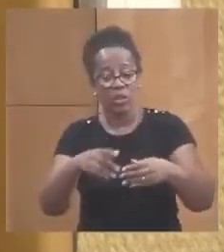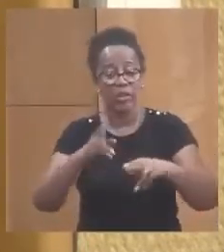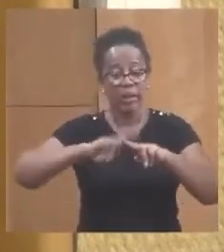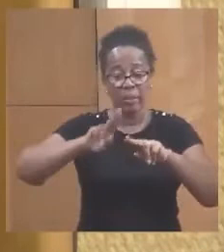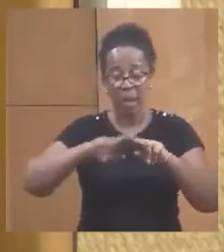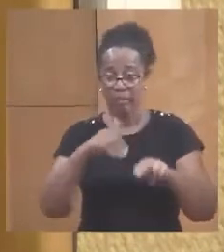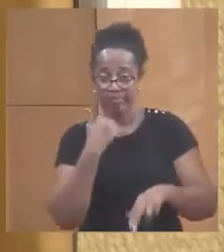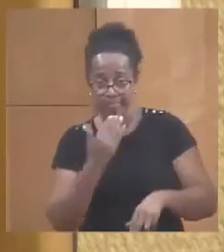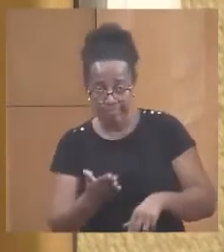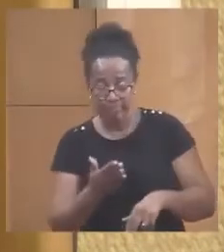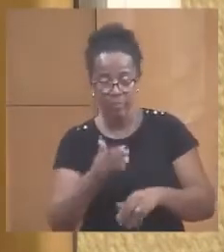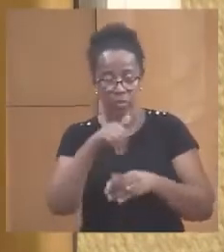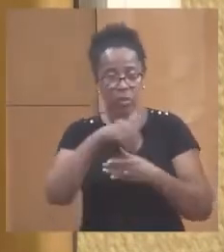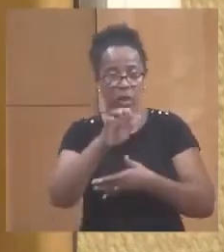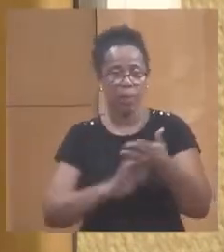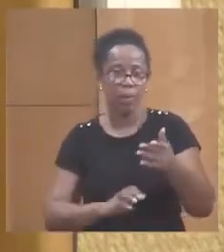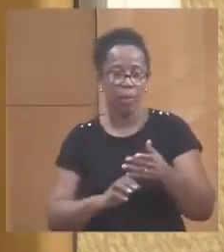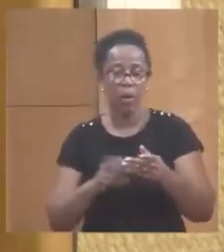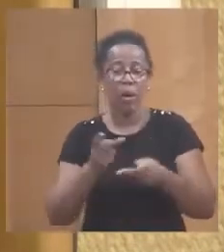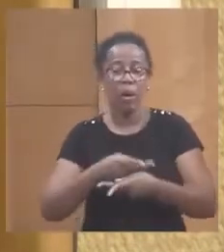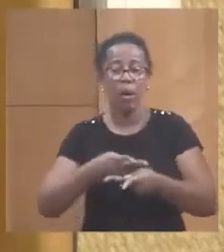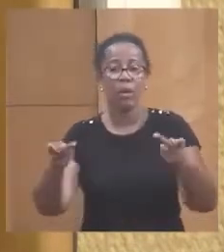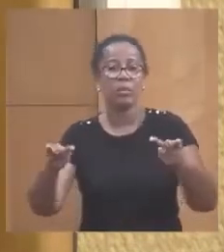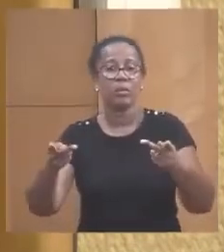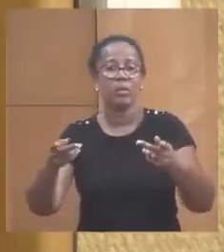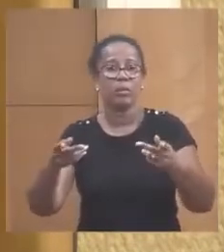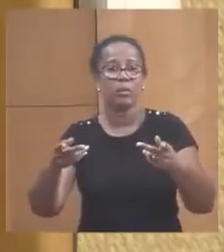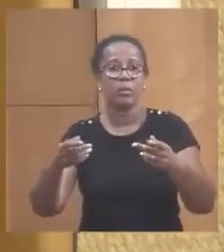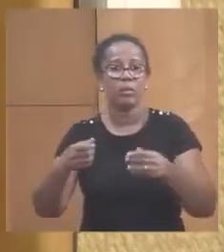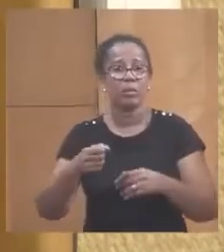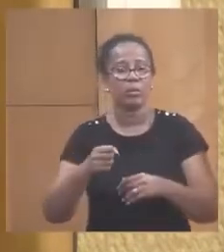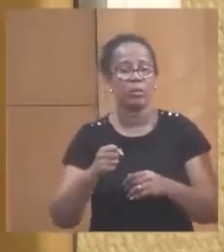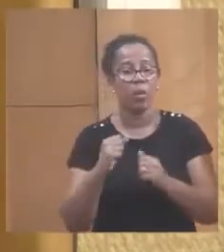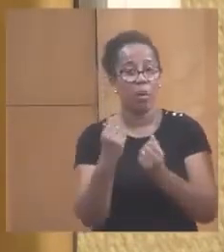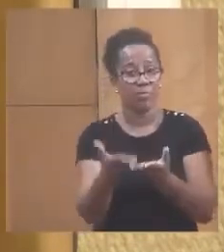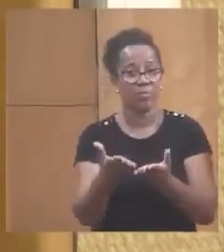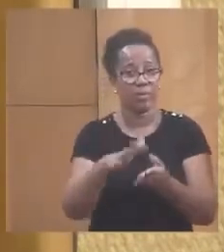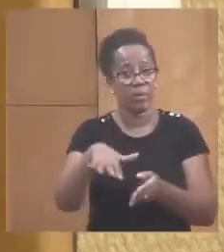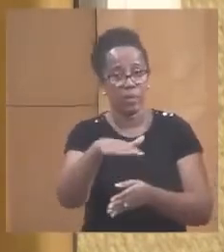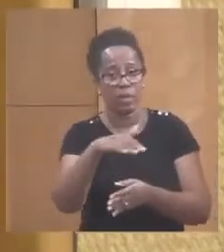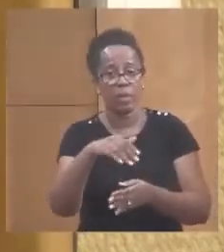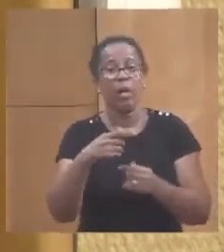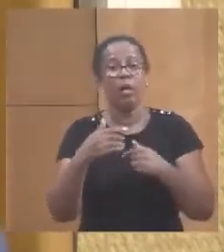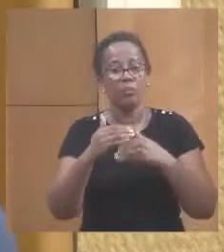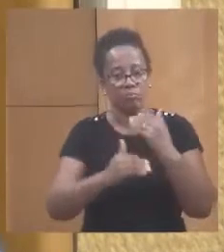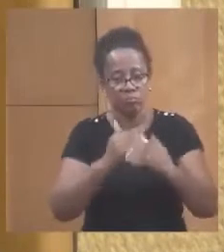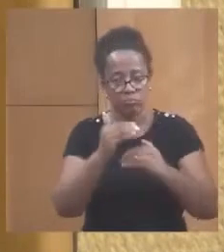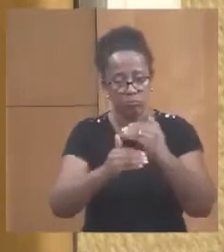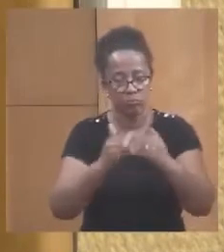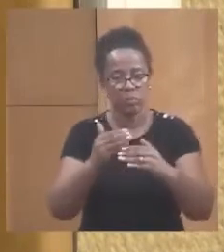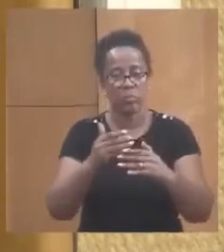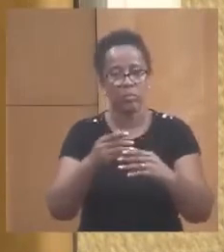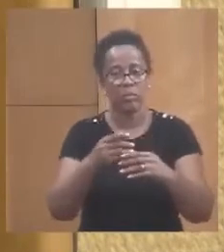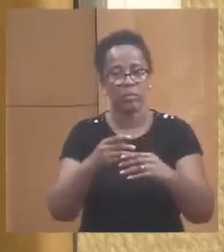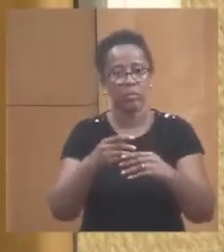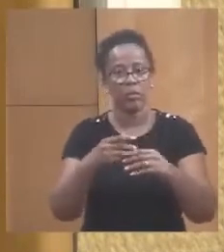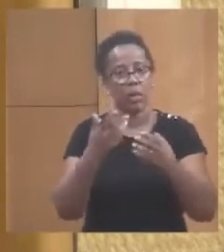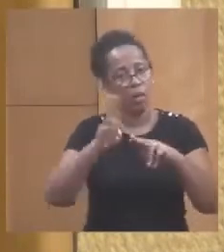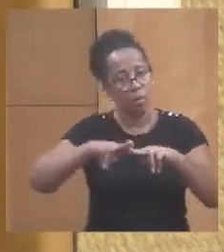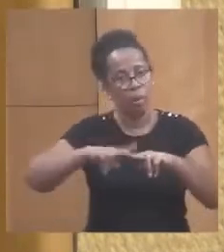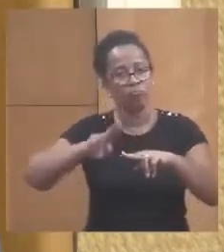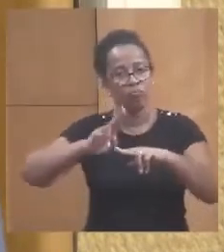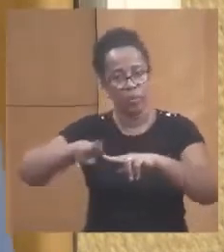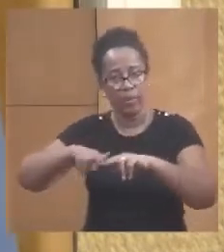présentés, nous avons lancé une consultation telle que j'ai expliquée et progressivement nous mettons à la fois en route les machines à glace.